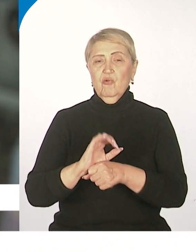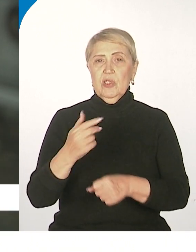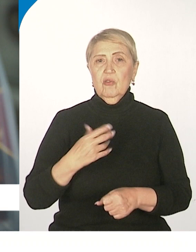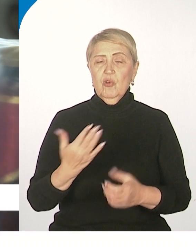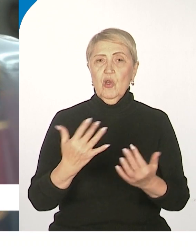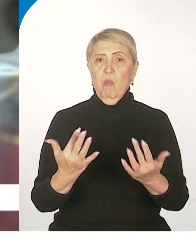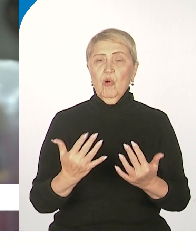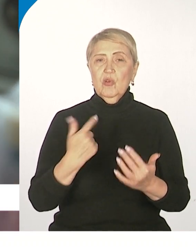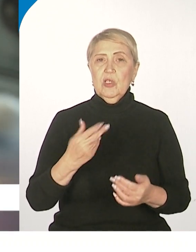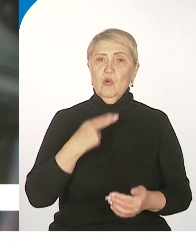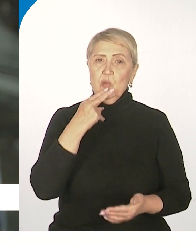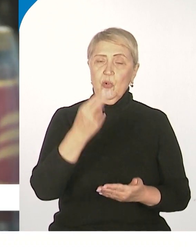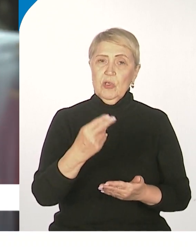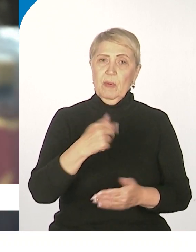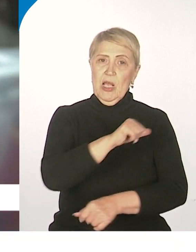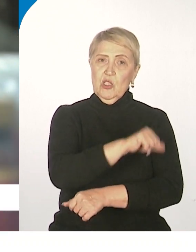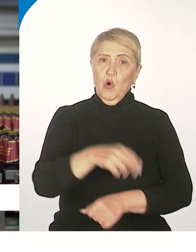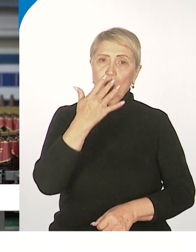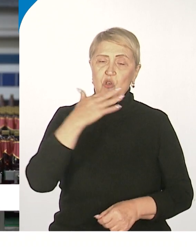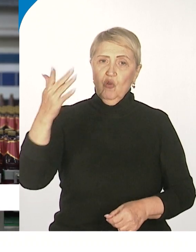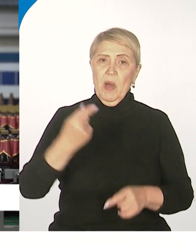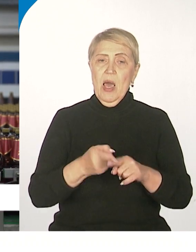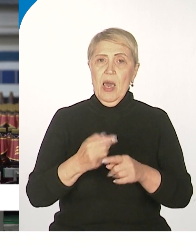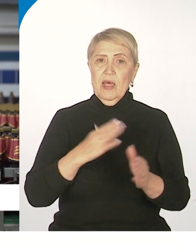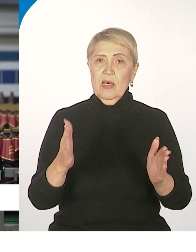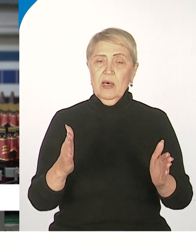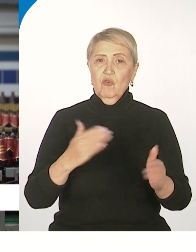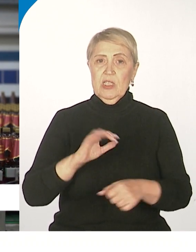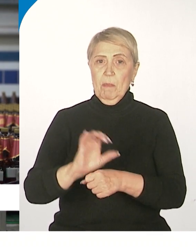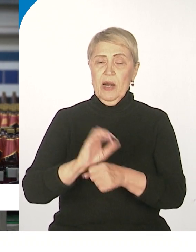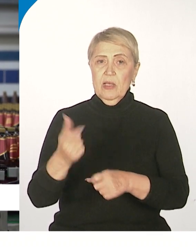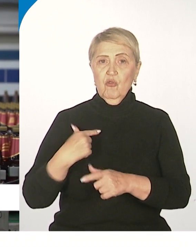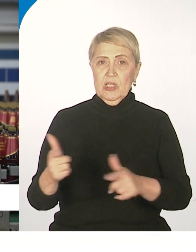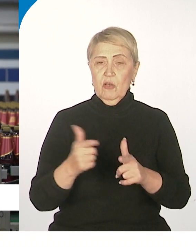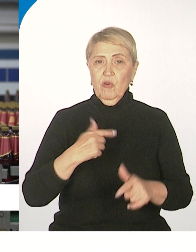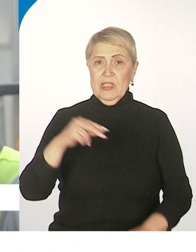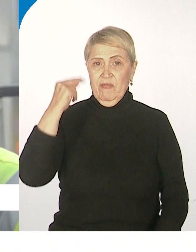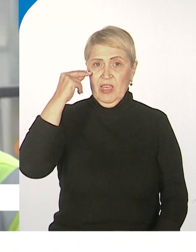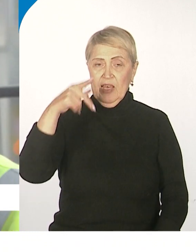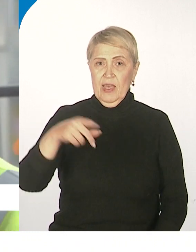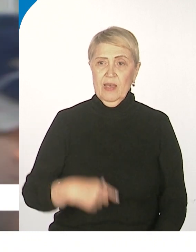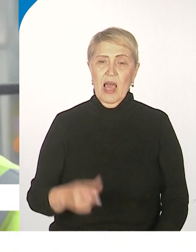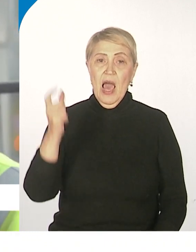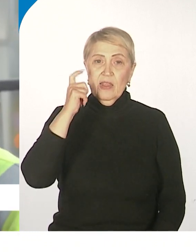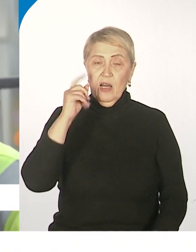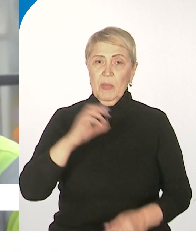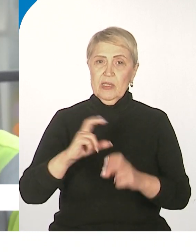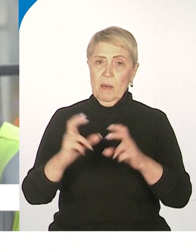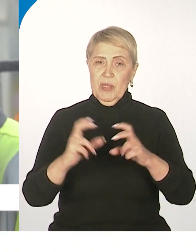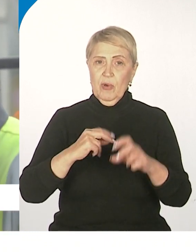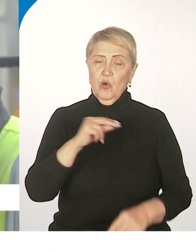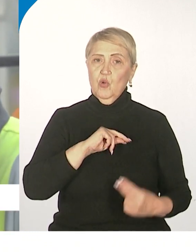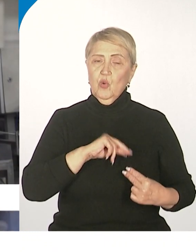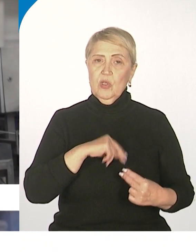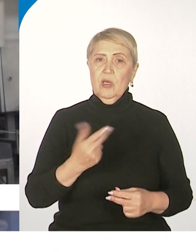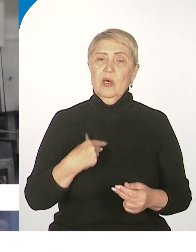спросом за рубежом. Например, эта партия готовится в Китай. Всего заводов «Балтика» в России 8. На Хабаровском предприятии трудится около